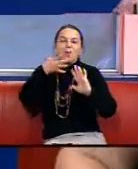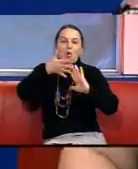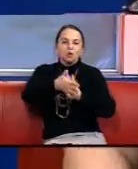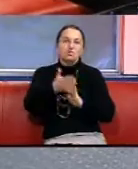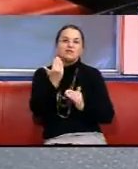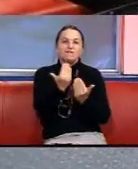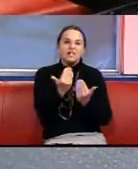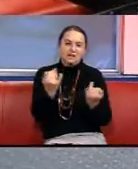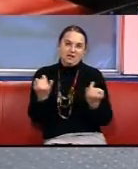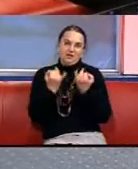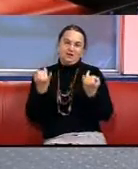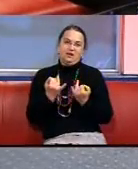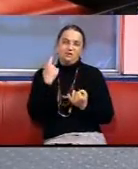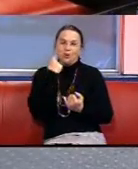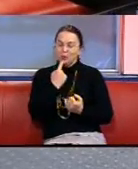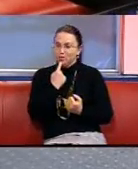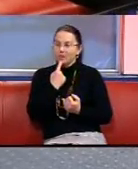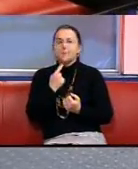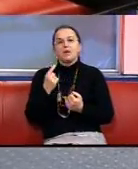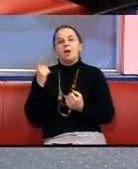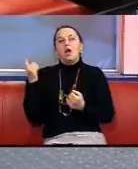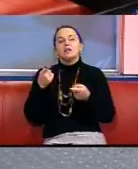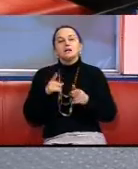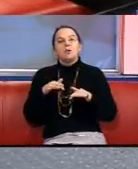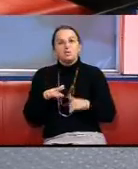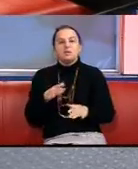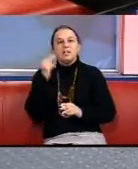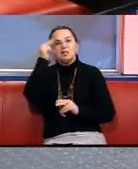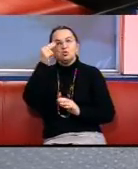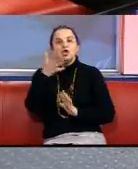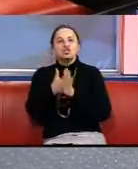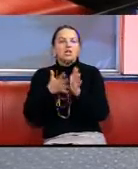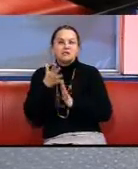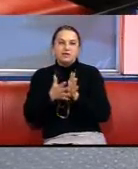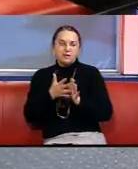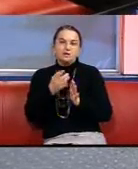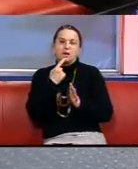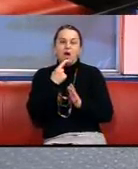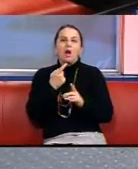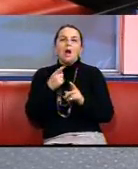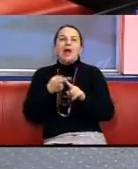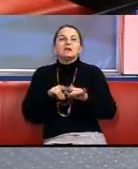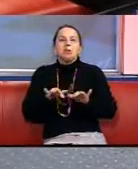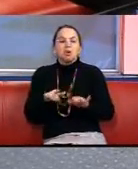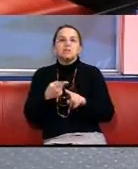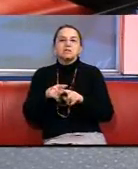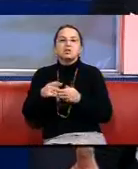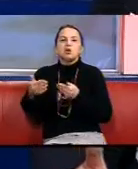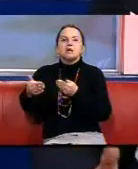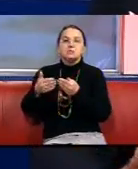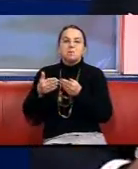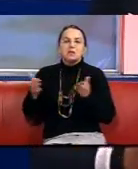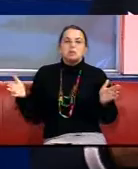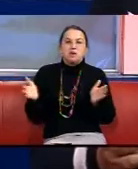інтереси На самом деле, изучення жестового языка – це той процес, який зближає людей, і людей з проблемами